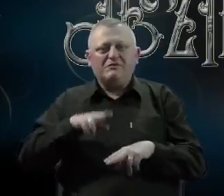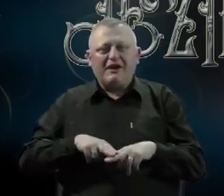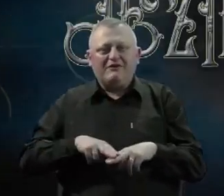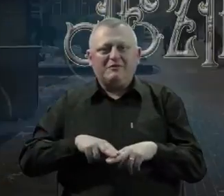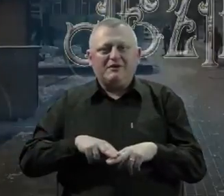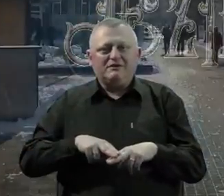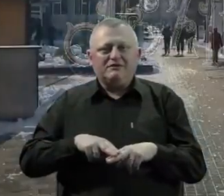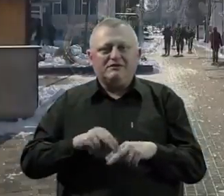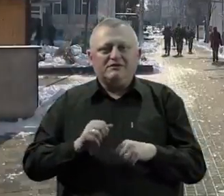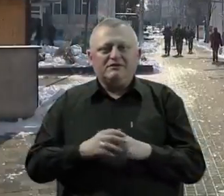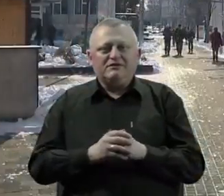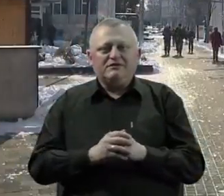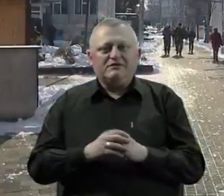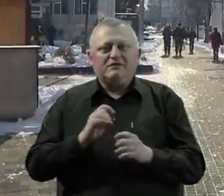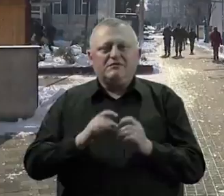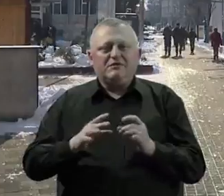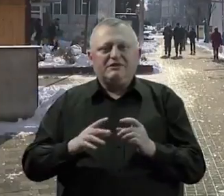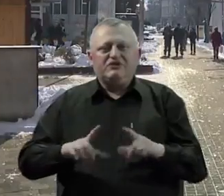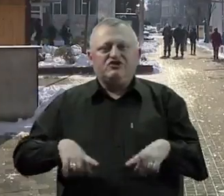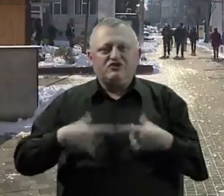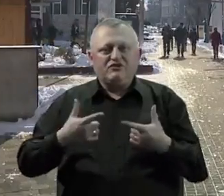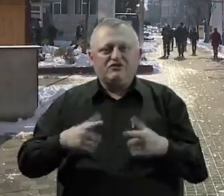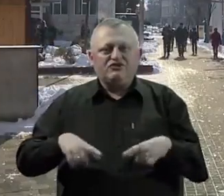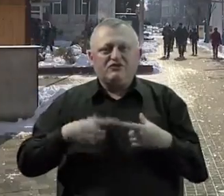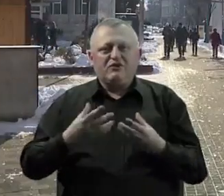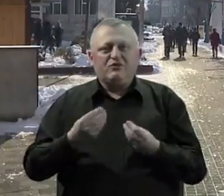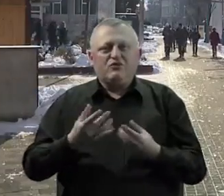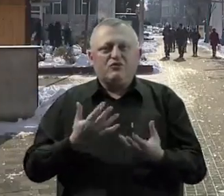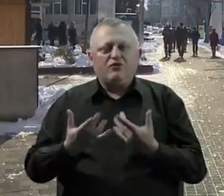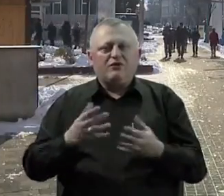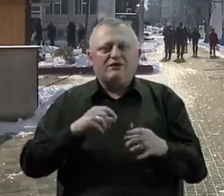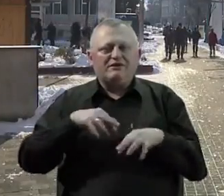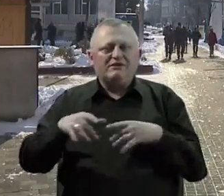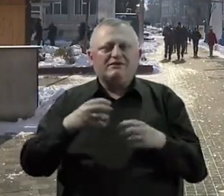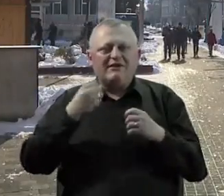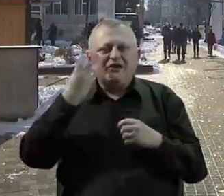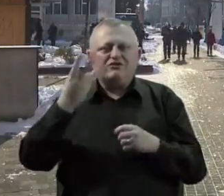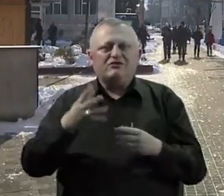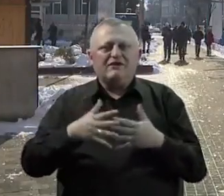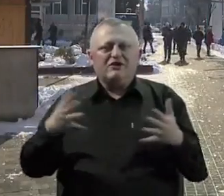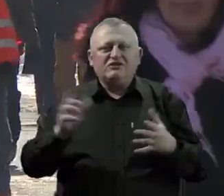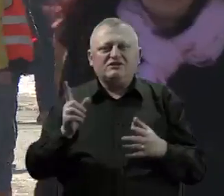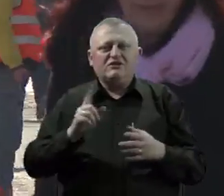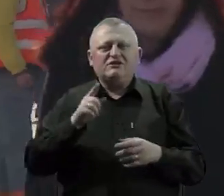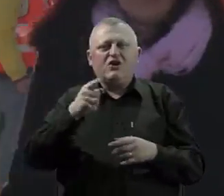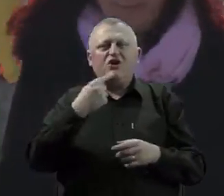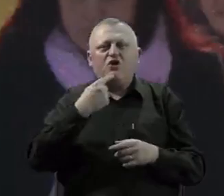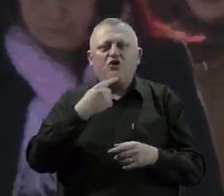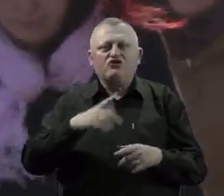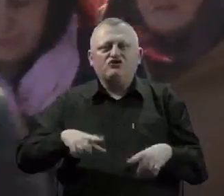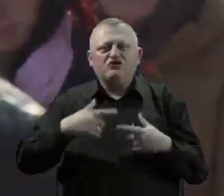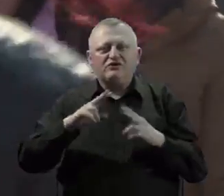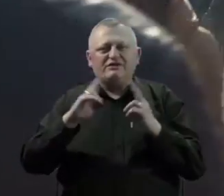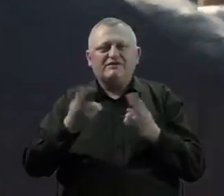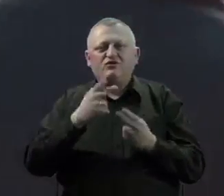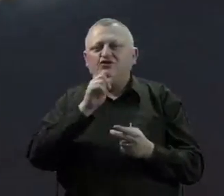pravima. Brz ritam života, život pun vreve, buke, svakodnevnica je za većinu, ali ne i za one koji žive